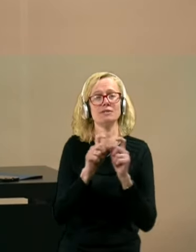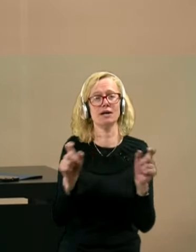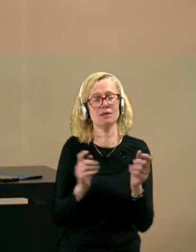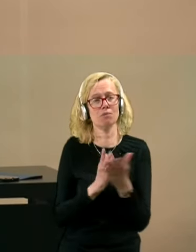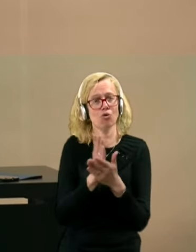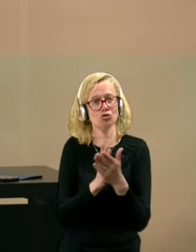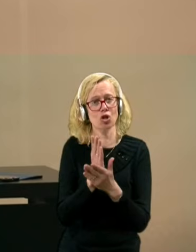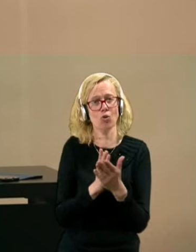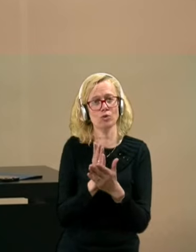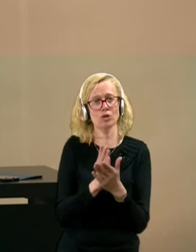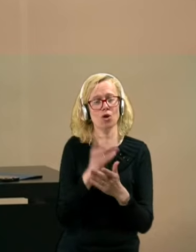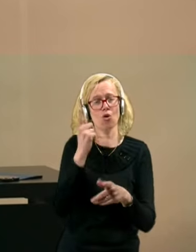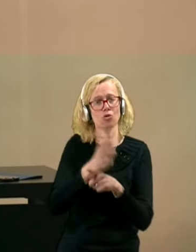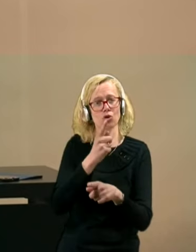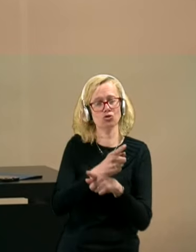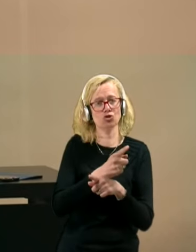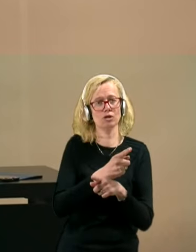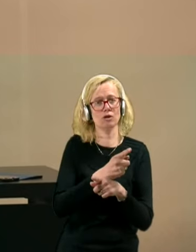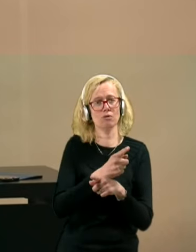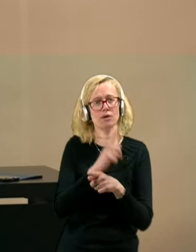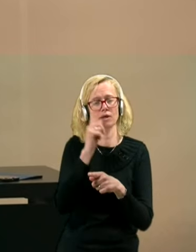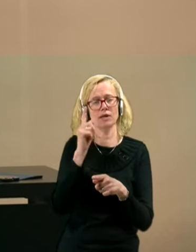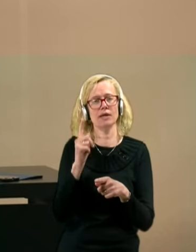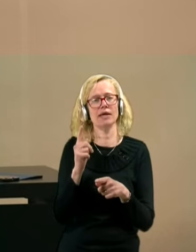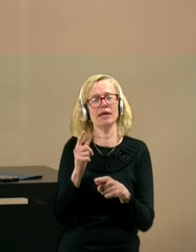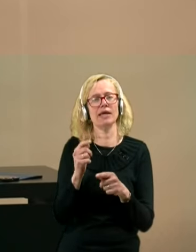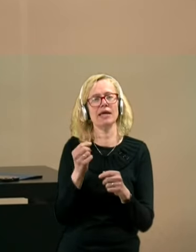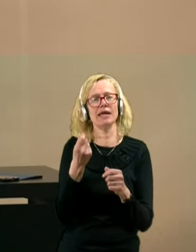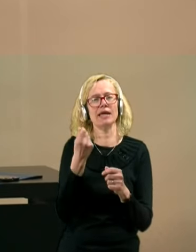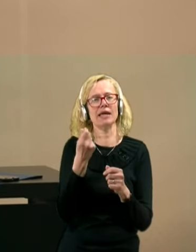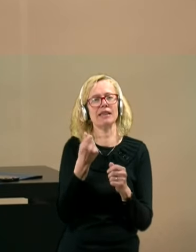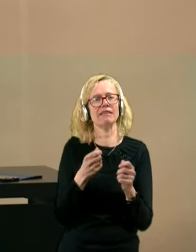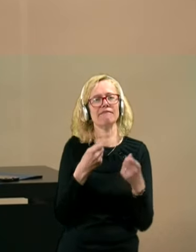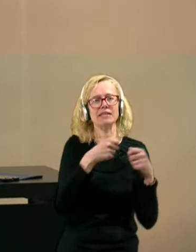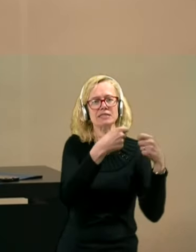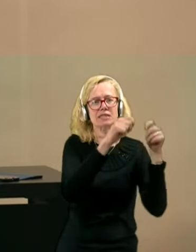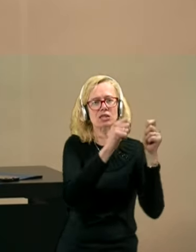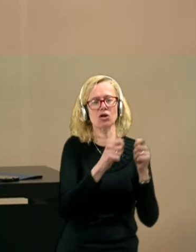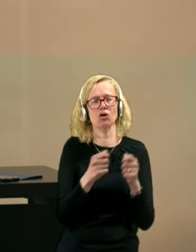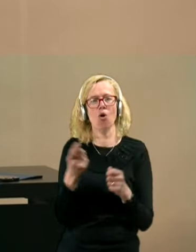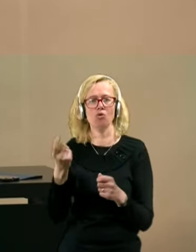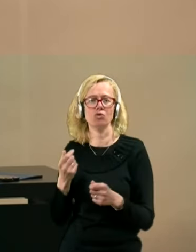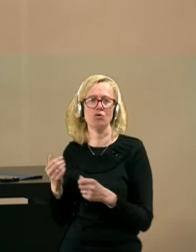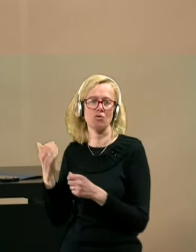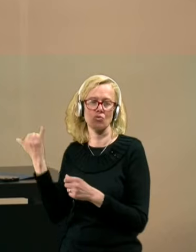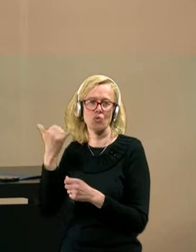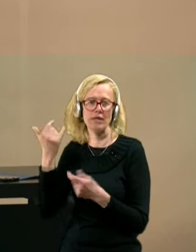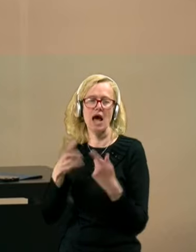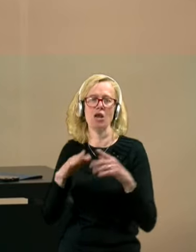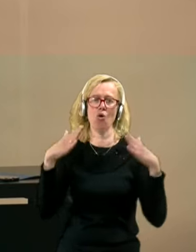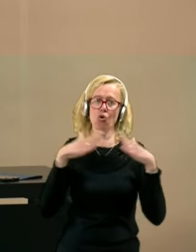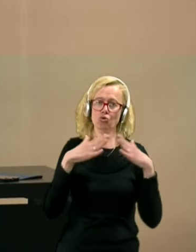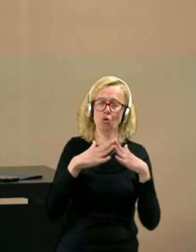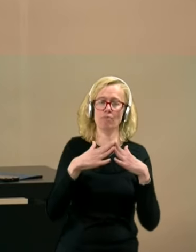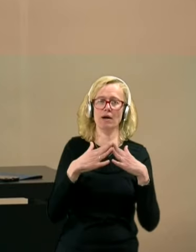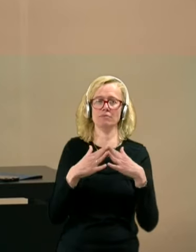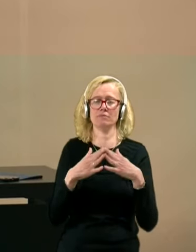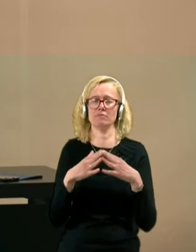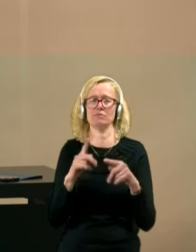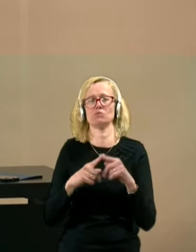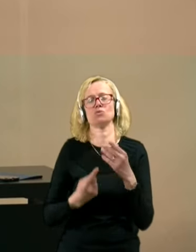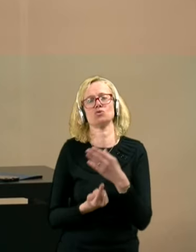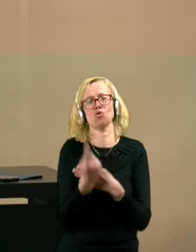poslovnih odločitev investitorjev ali iz tujine ali pa od doma zgodijo pač